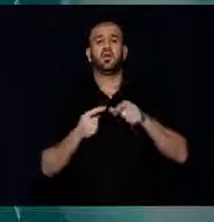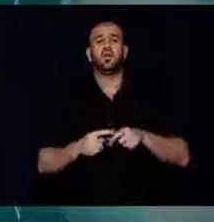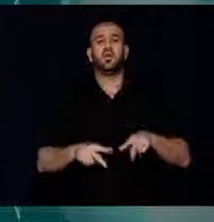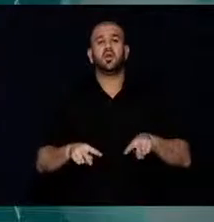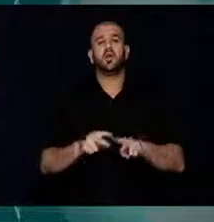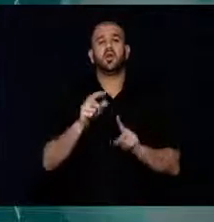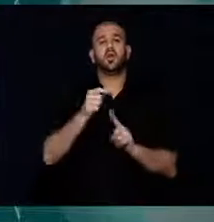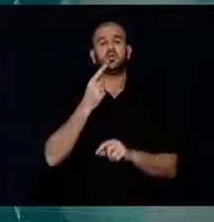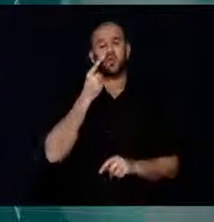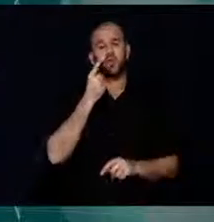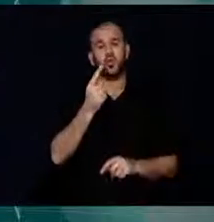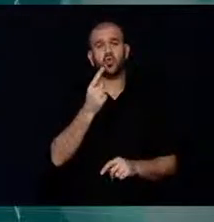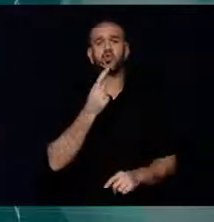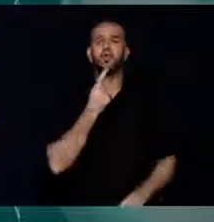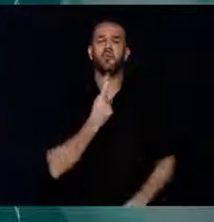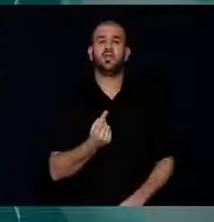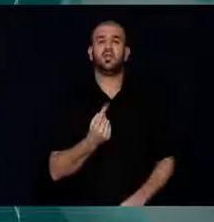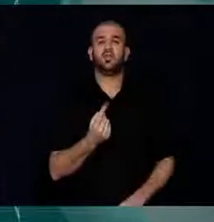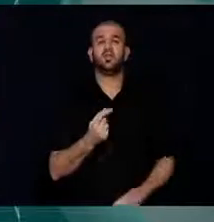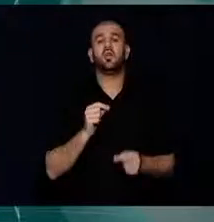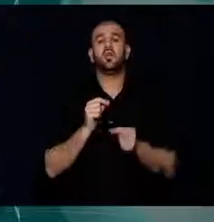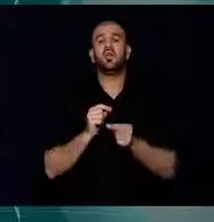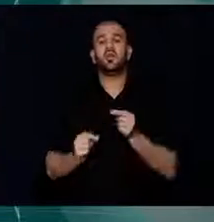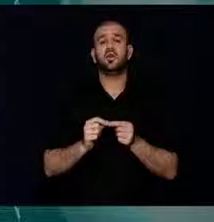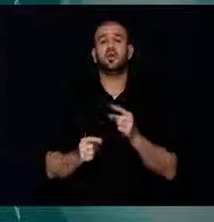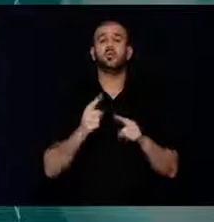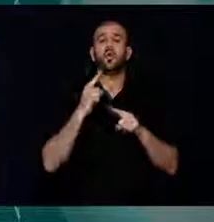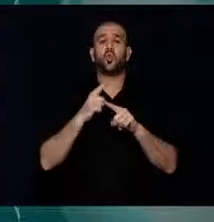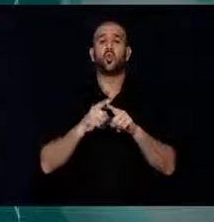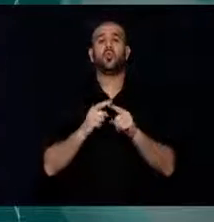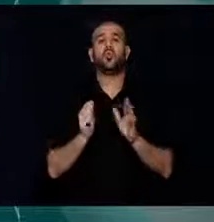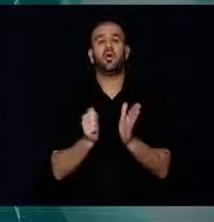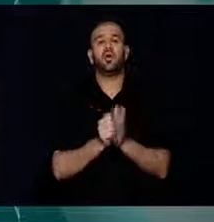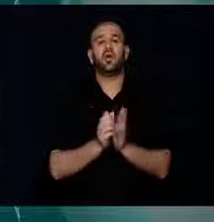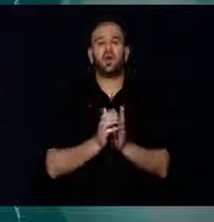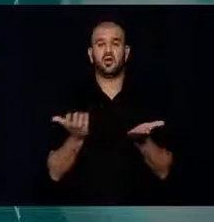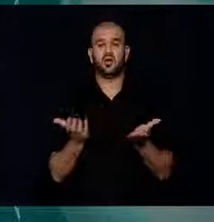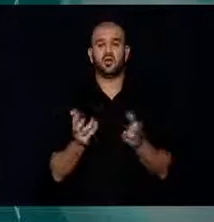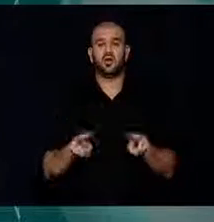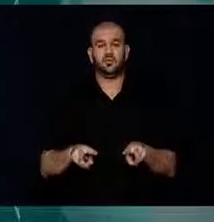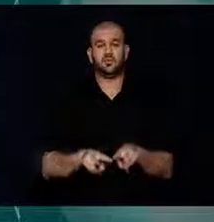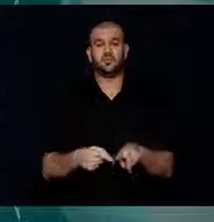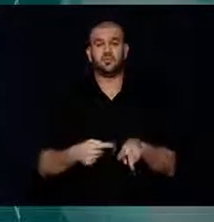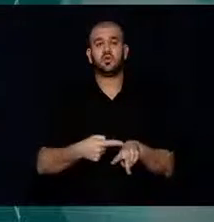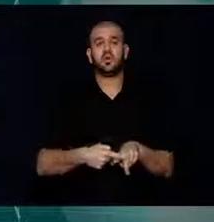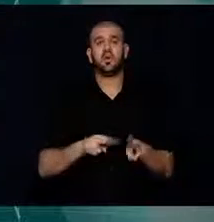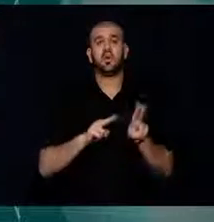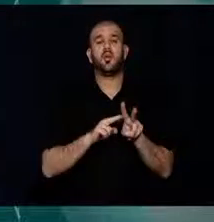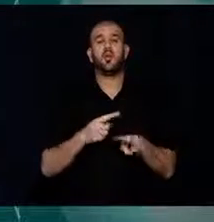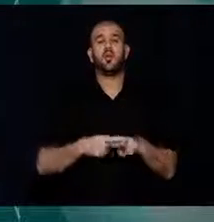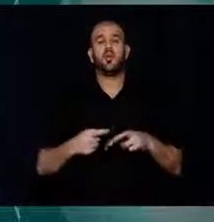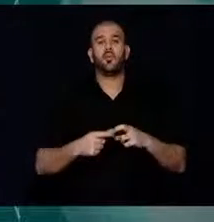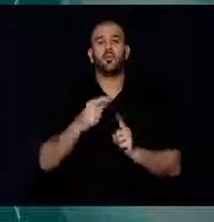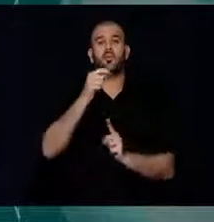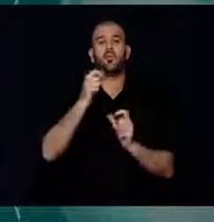görüldüğü belirtildi. Kıbrıs Rum gazeteleri, Makaryos Hastanesi Çocuk